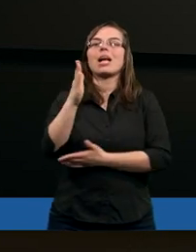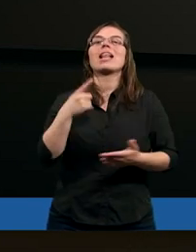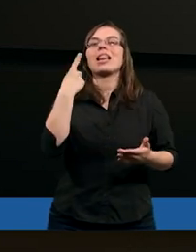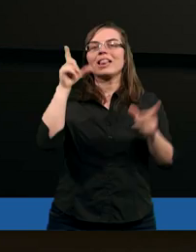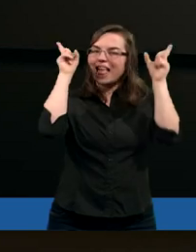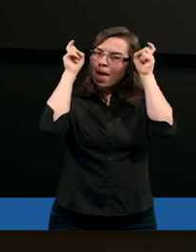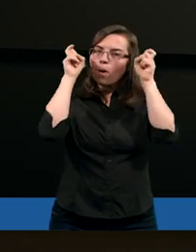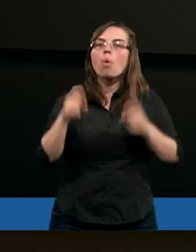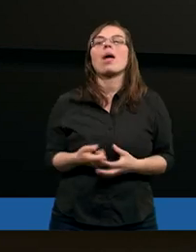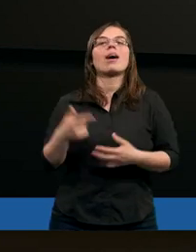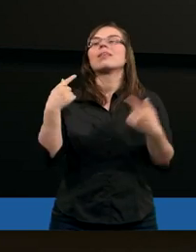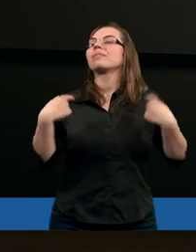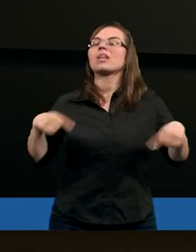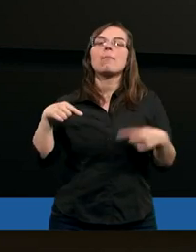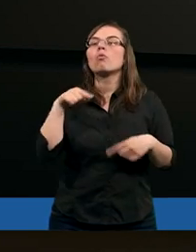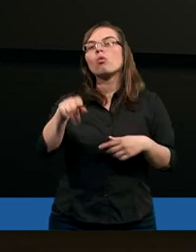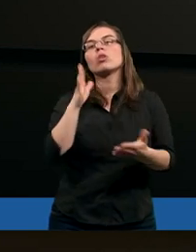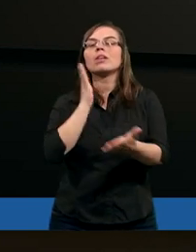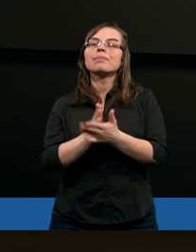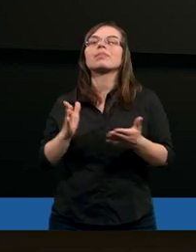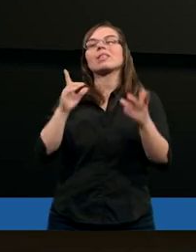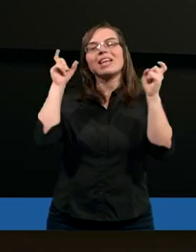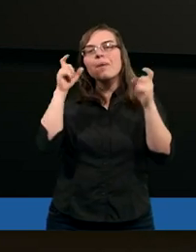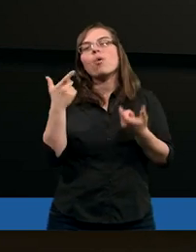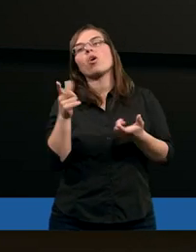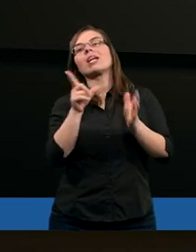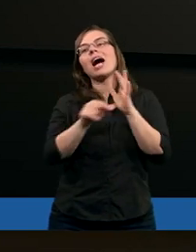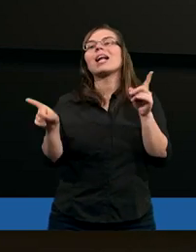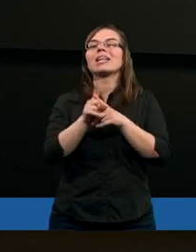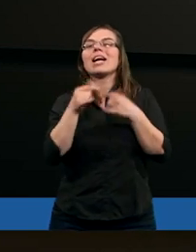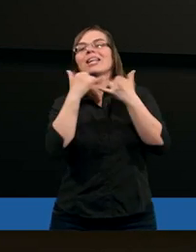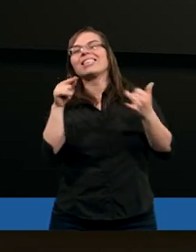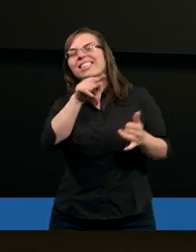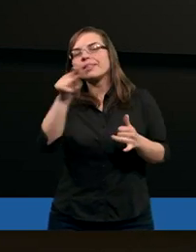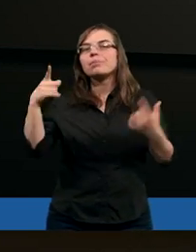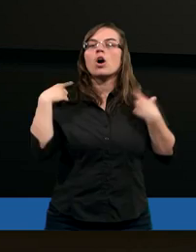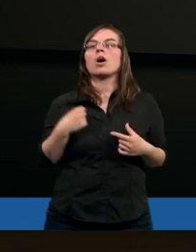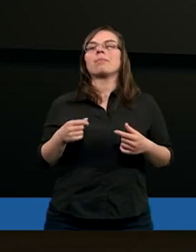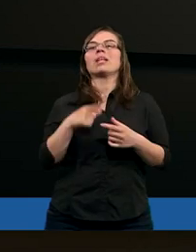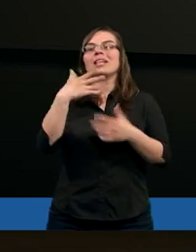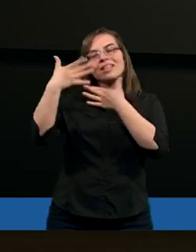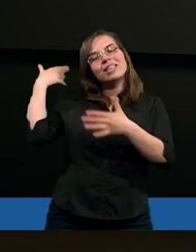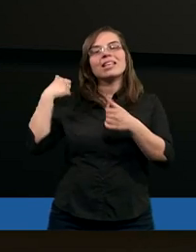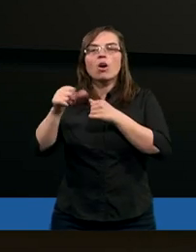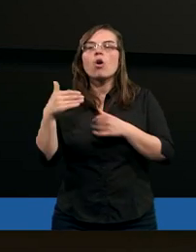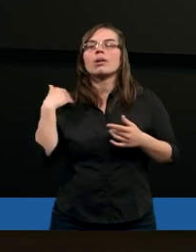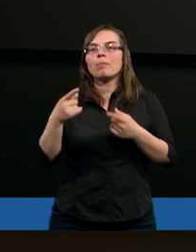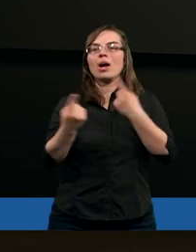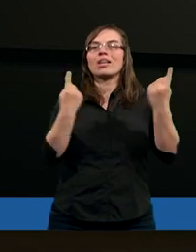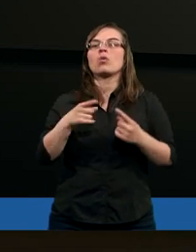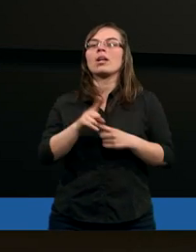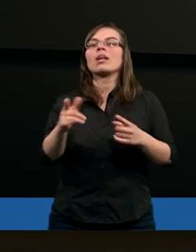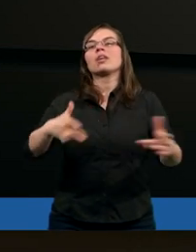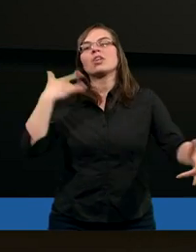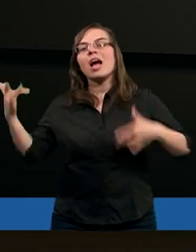przez demona, bo to nie było tylko w Getsemane, tylko nie ta pasja ostatniego tygodnia, ale